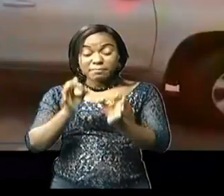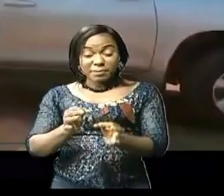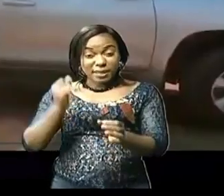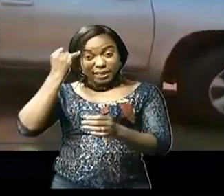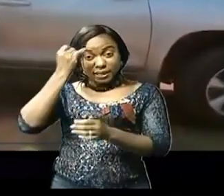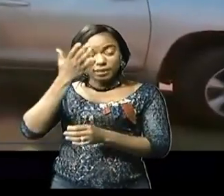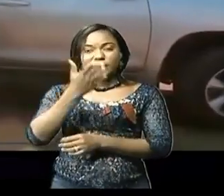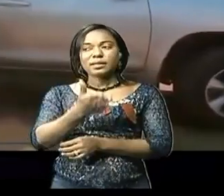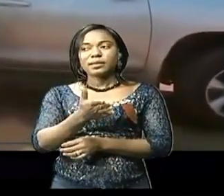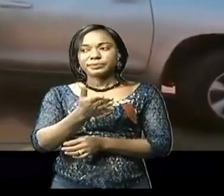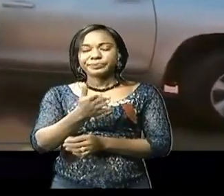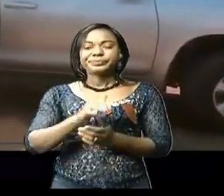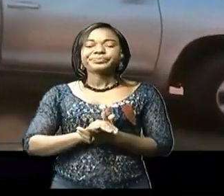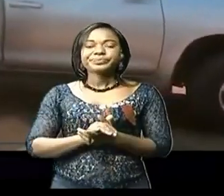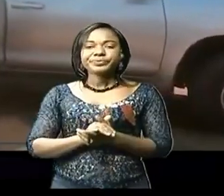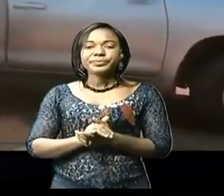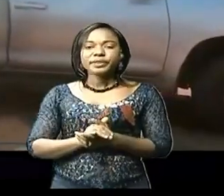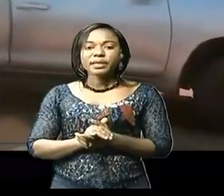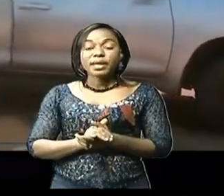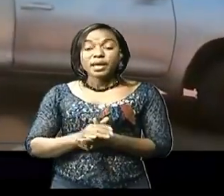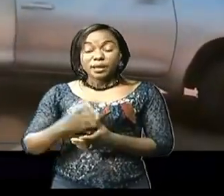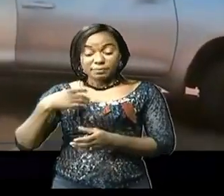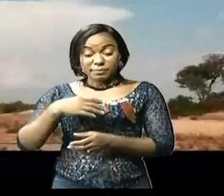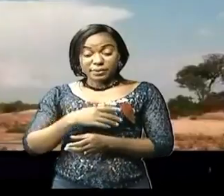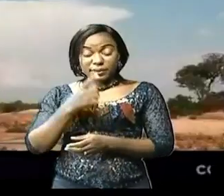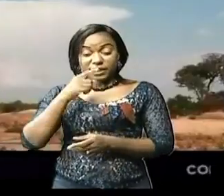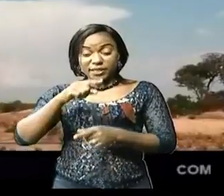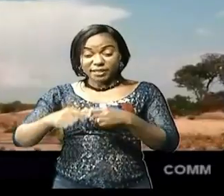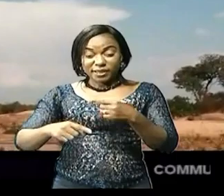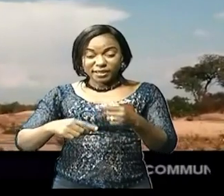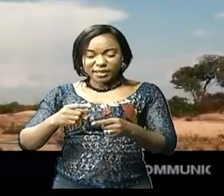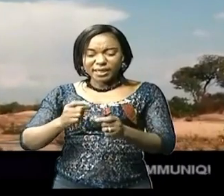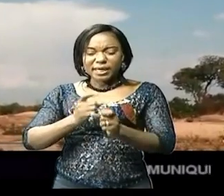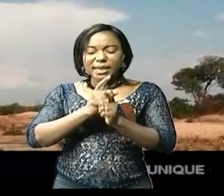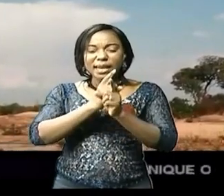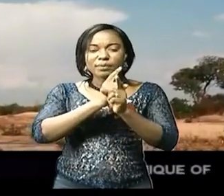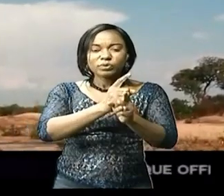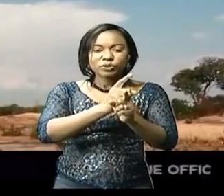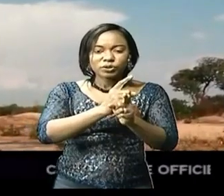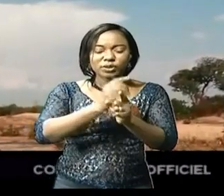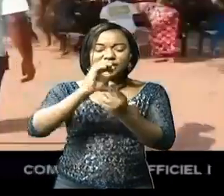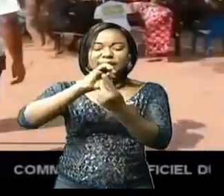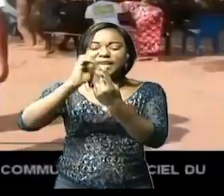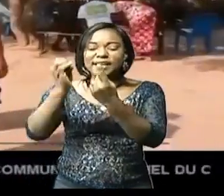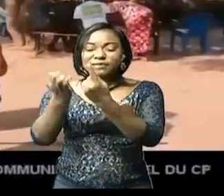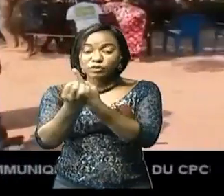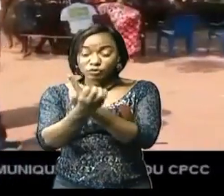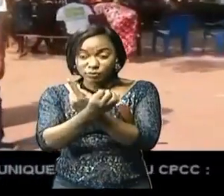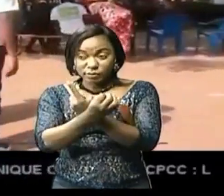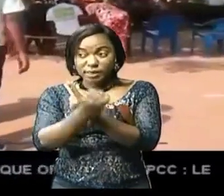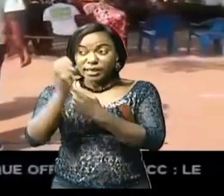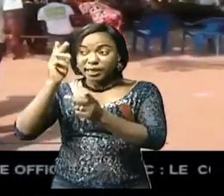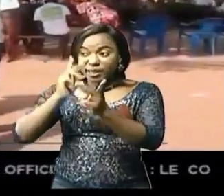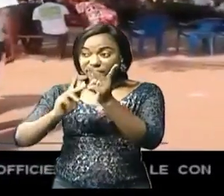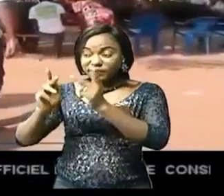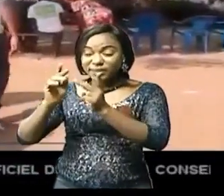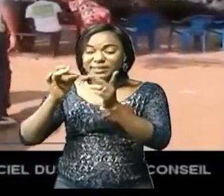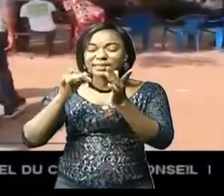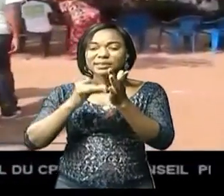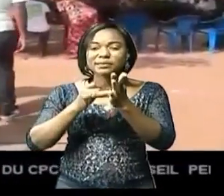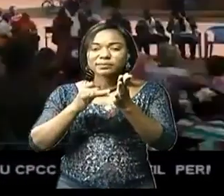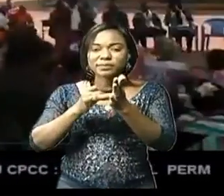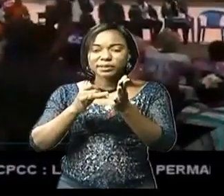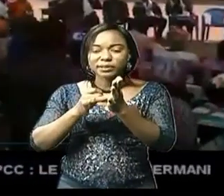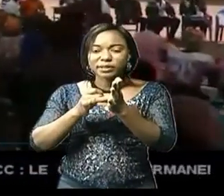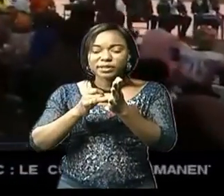que Medardieya, présent de ce parti, qui fait de la protection de l'environnement sa mission gigalienne, a visité dimanche 21 novembre